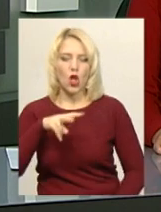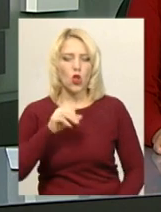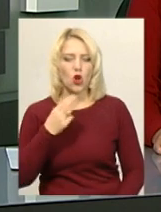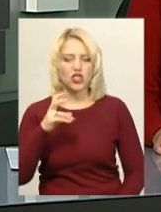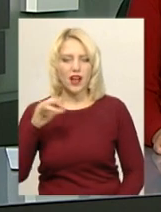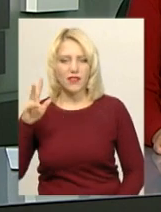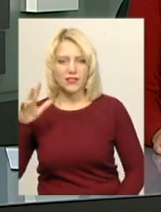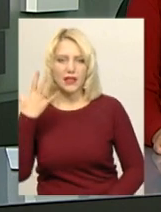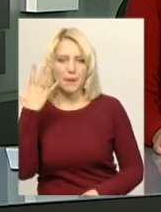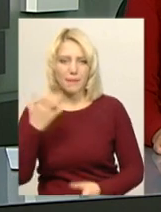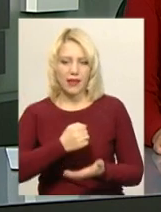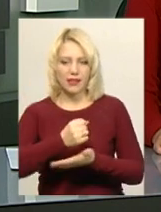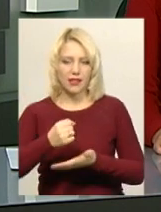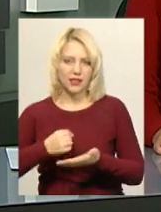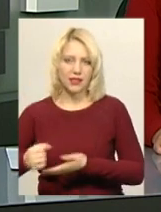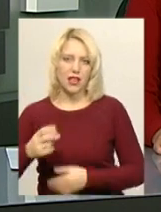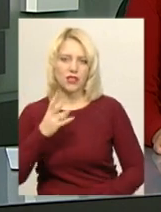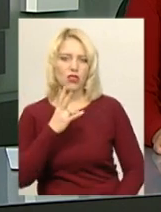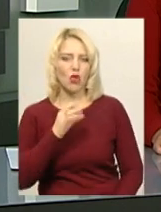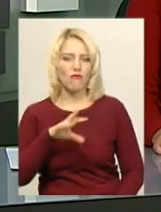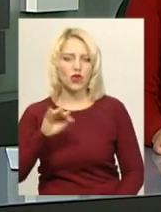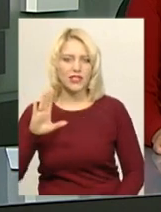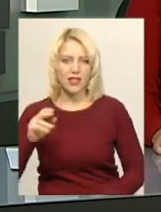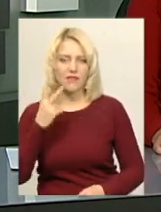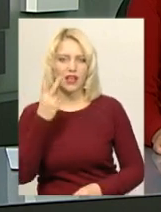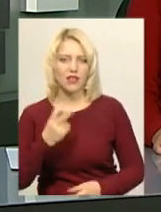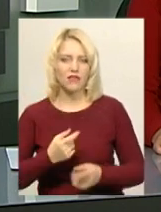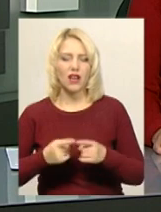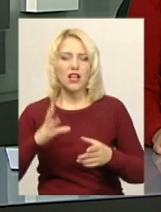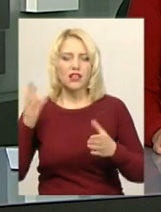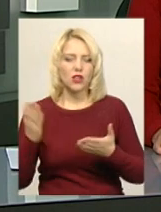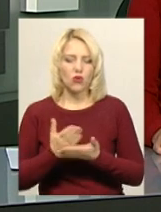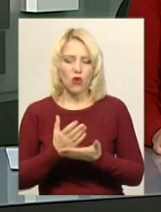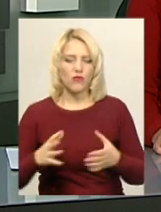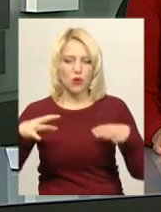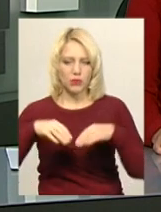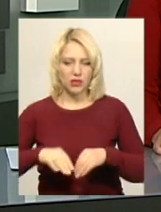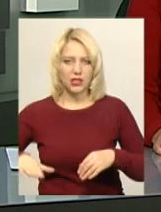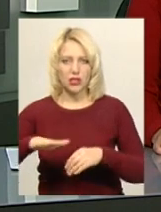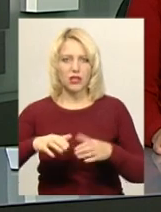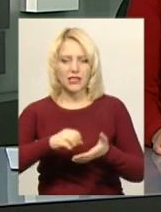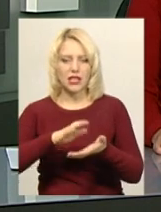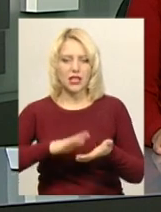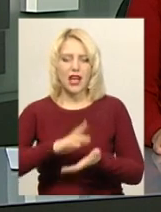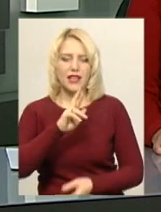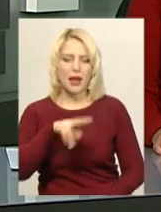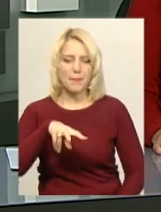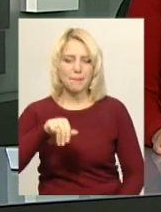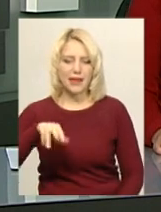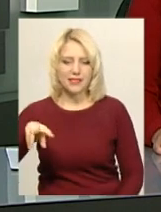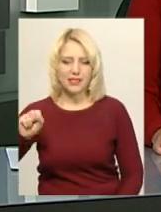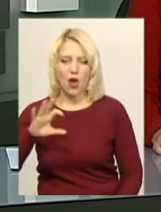Новоставецької – 2 кандидати. На посади депутатів об'єднаних територіальних громад зареєстровано Ямпільська та Улашанівська –